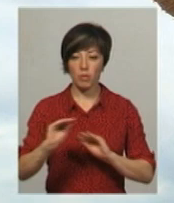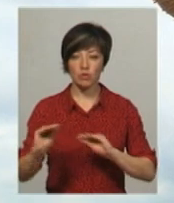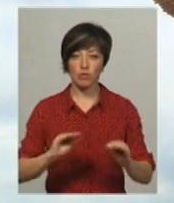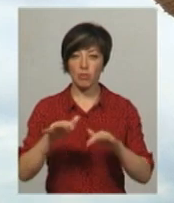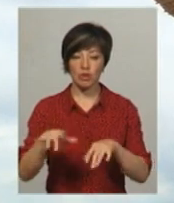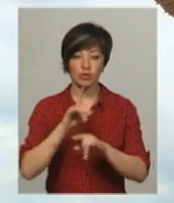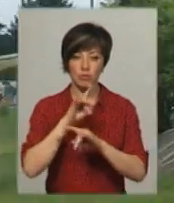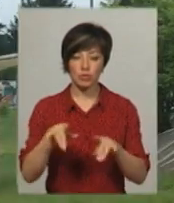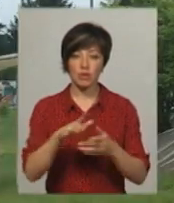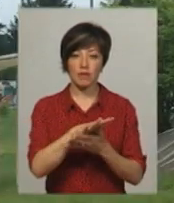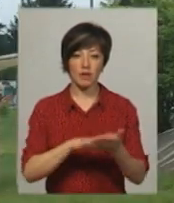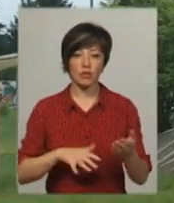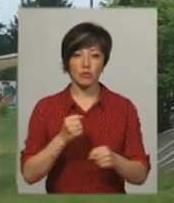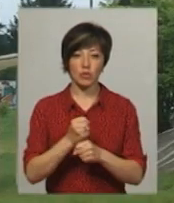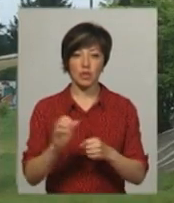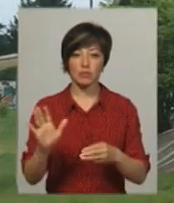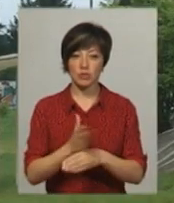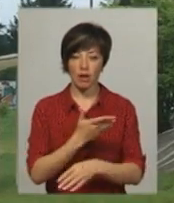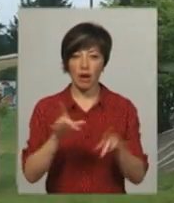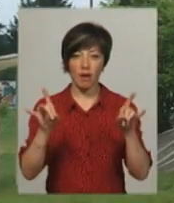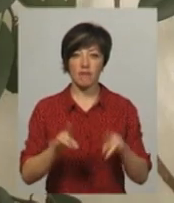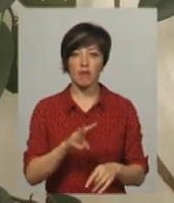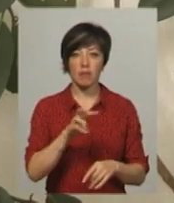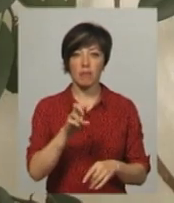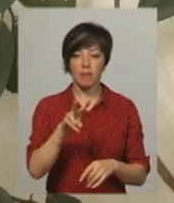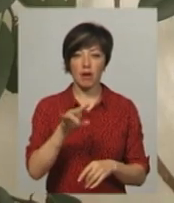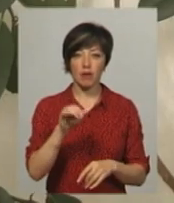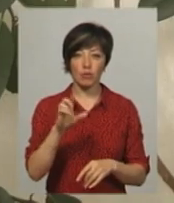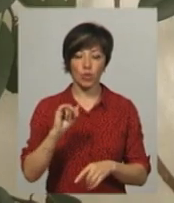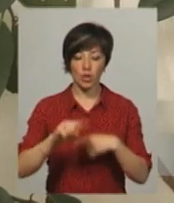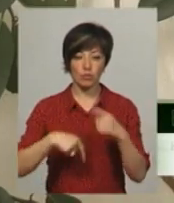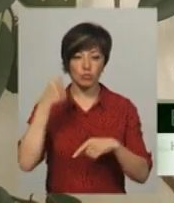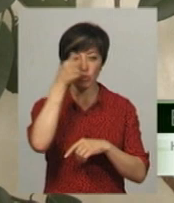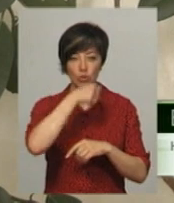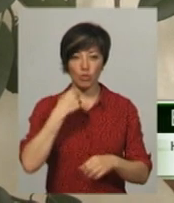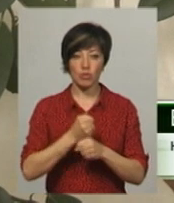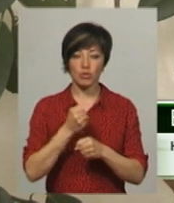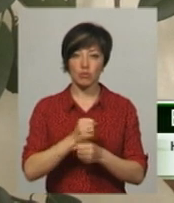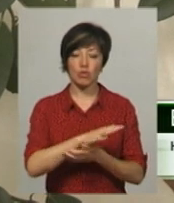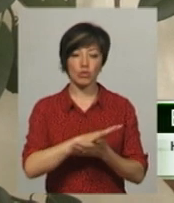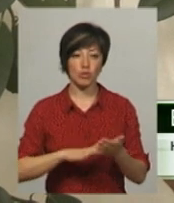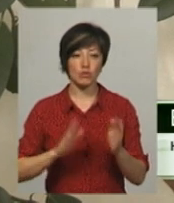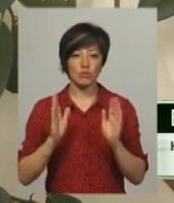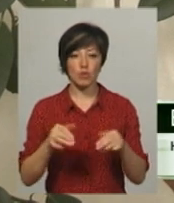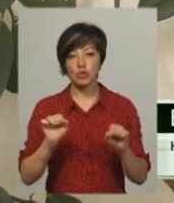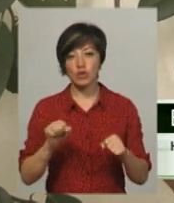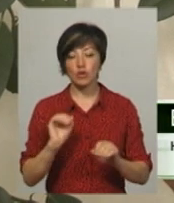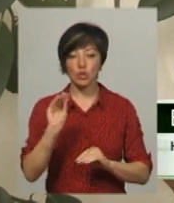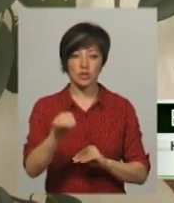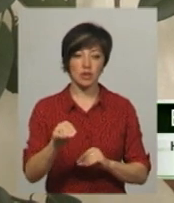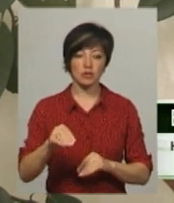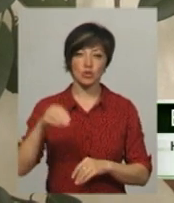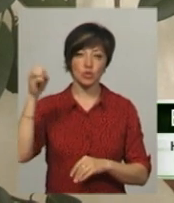будуть. Наразі тут тривають роботи з демонтажу кафе «Малібу». Наступного року якісь роботи будуть продовжуватись, можливо, доставимо ще